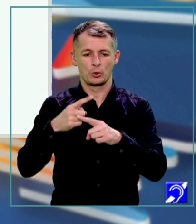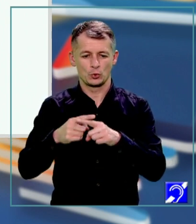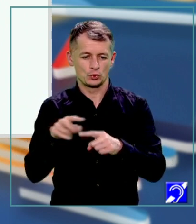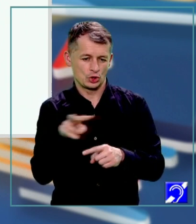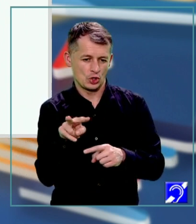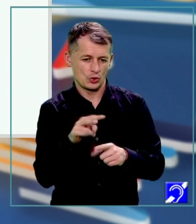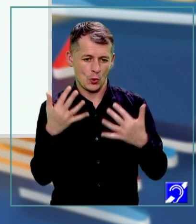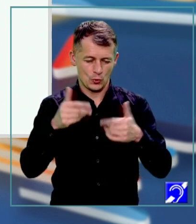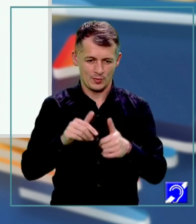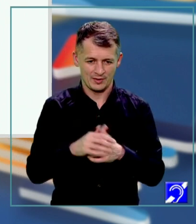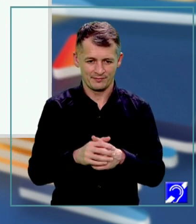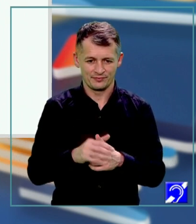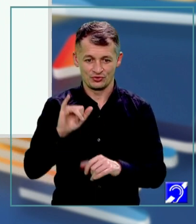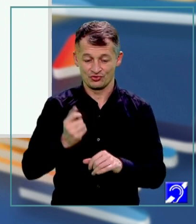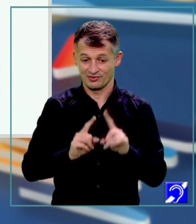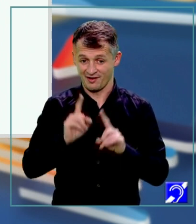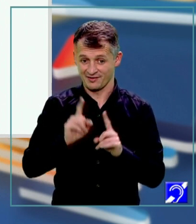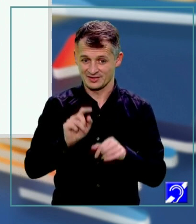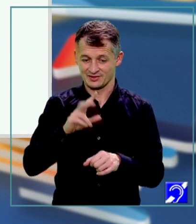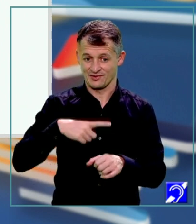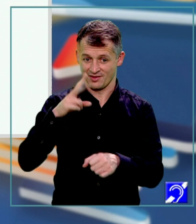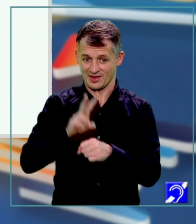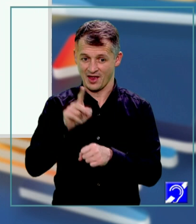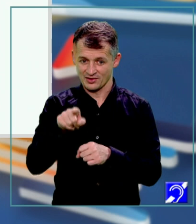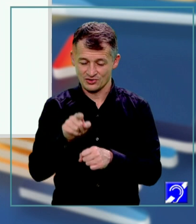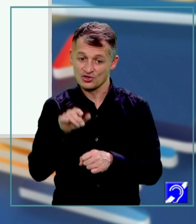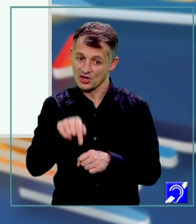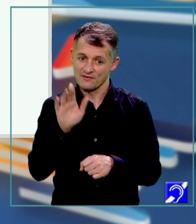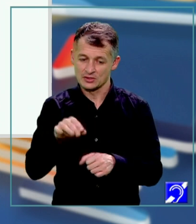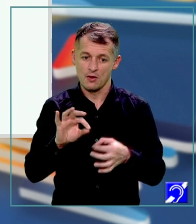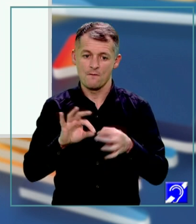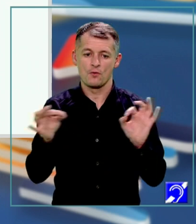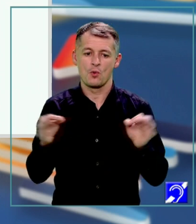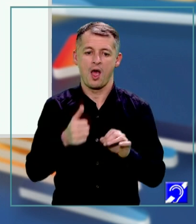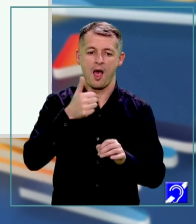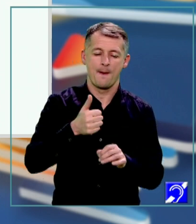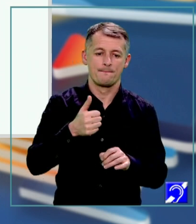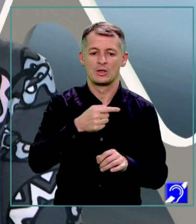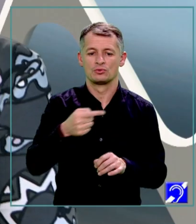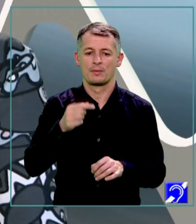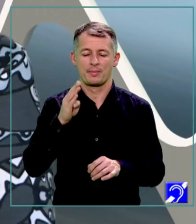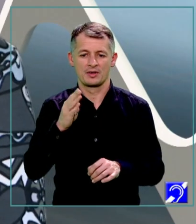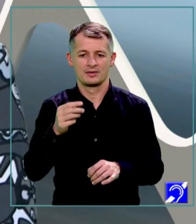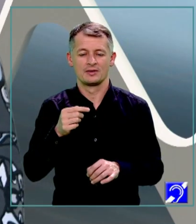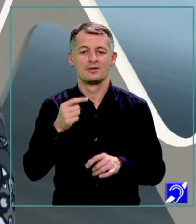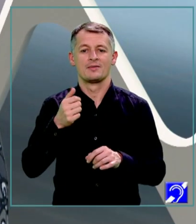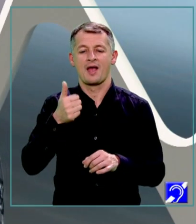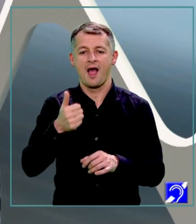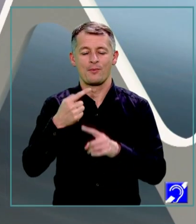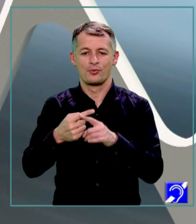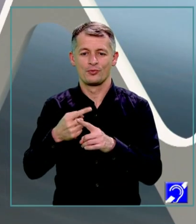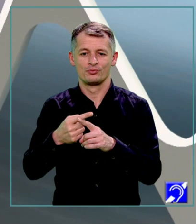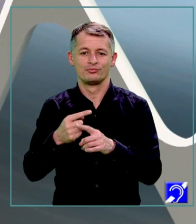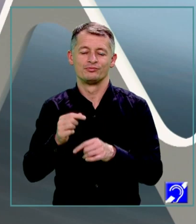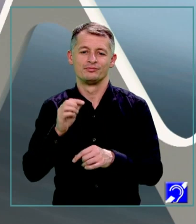celor două numere. Și dacă sunteți atenți, aici aveți formula A minus B pe lângă A plus B. Vă spun la revedere